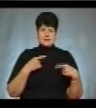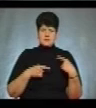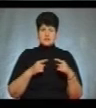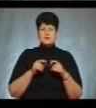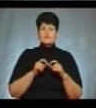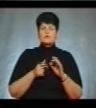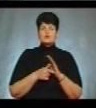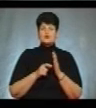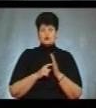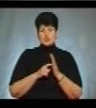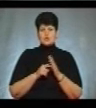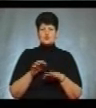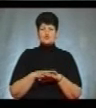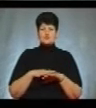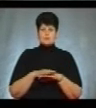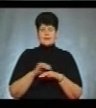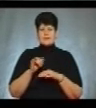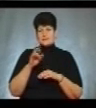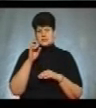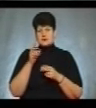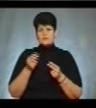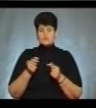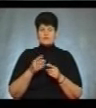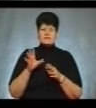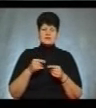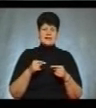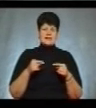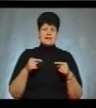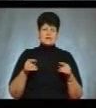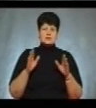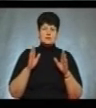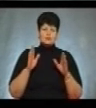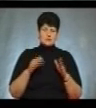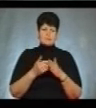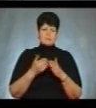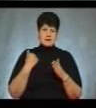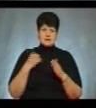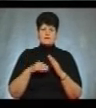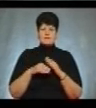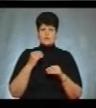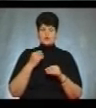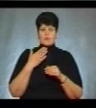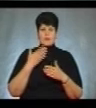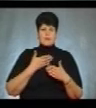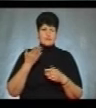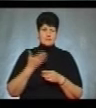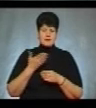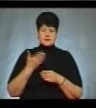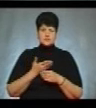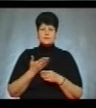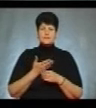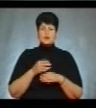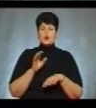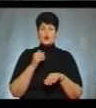державним коштом. Все інше, кажуть, у Центральній виборчій комісії буде передвиборчою агітацією. Зазначу, голова